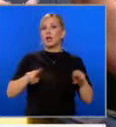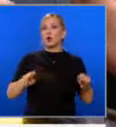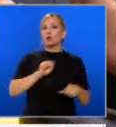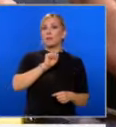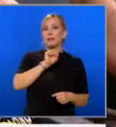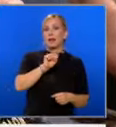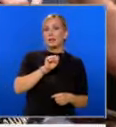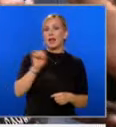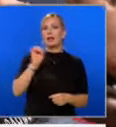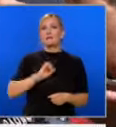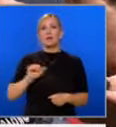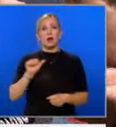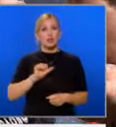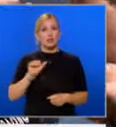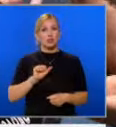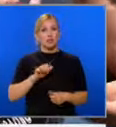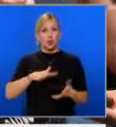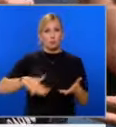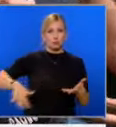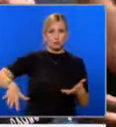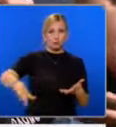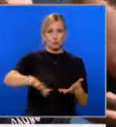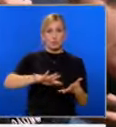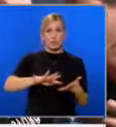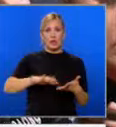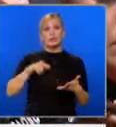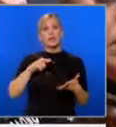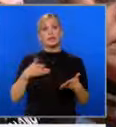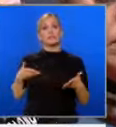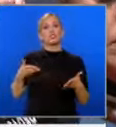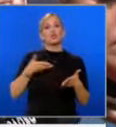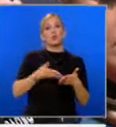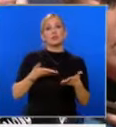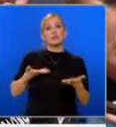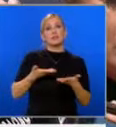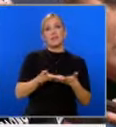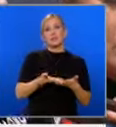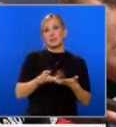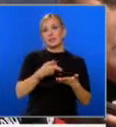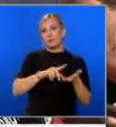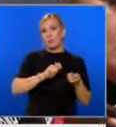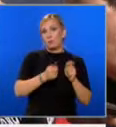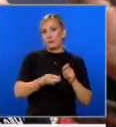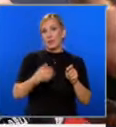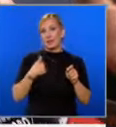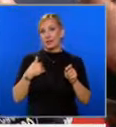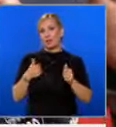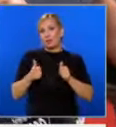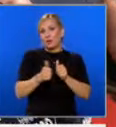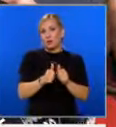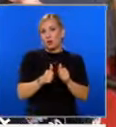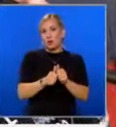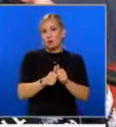Евроатлантическата общност. Тези, срещу които се внасят тези промени, са наши партньори